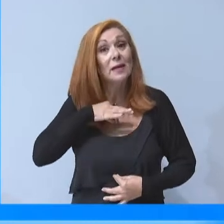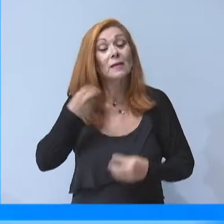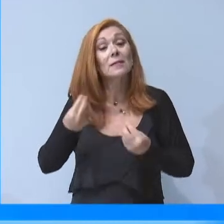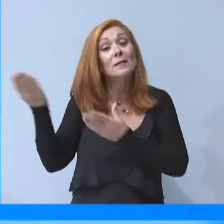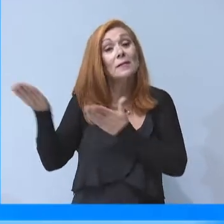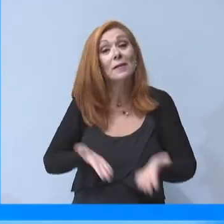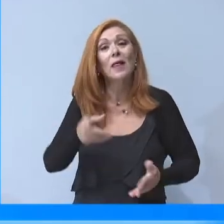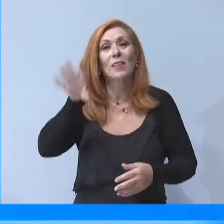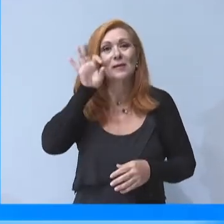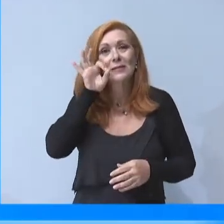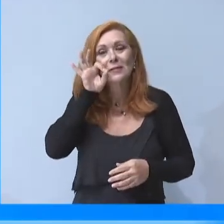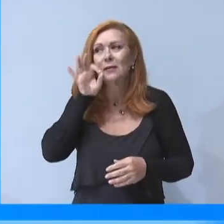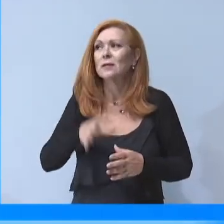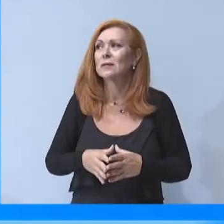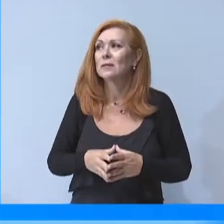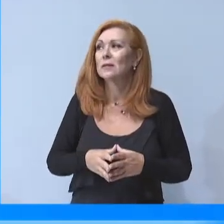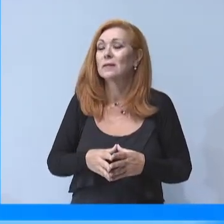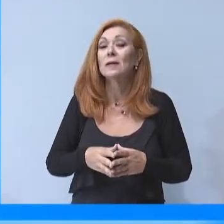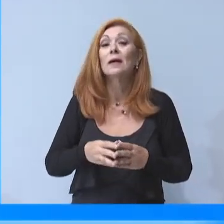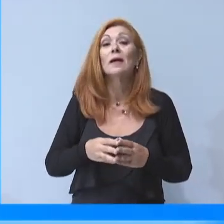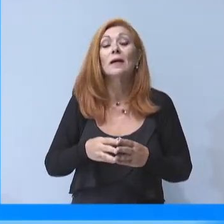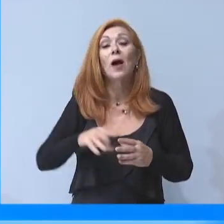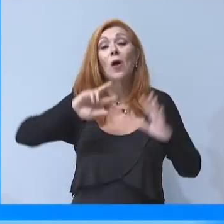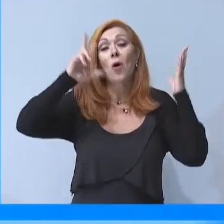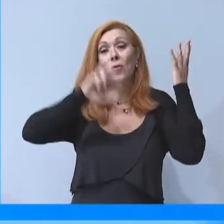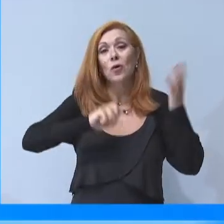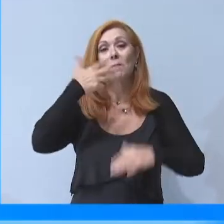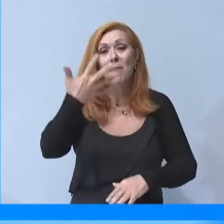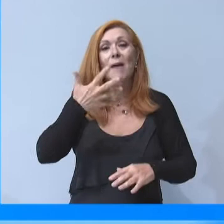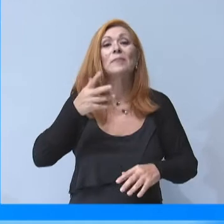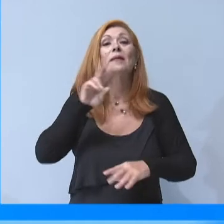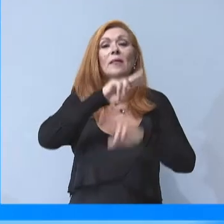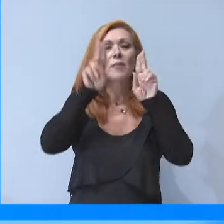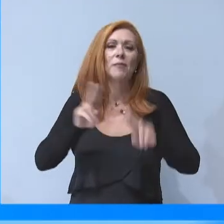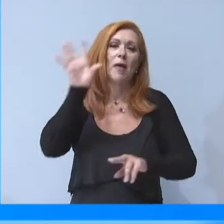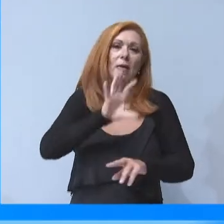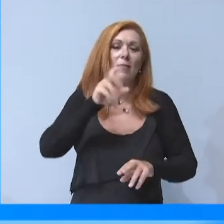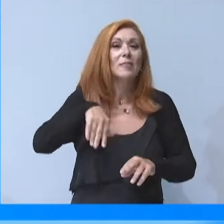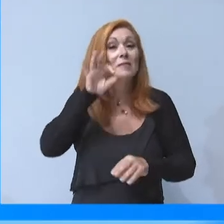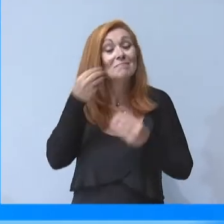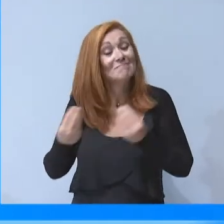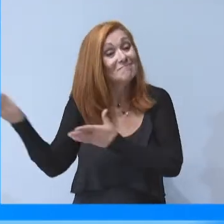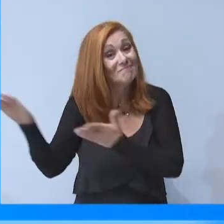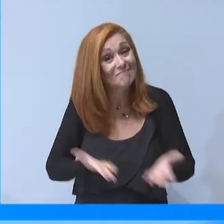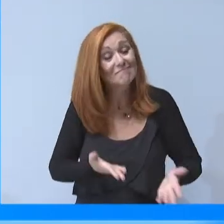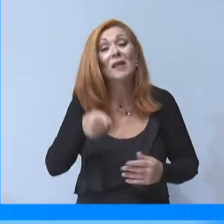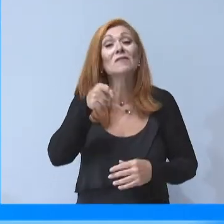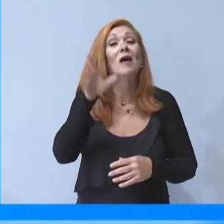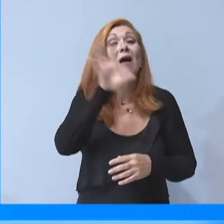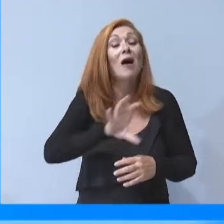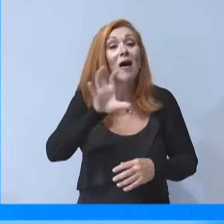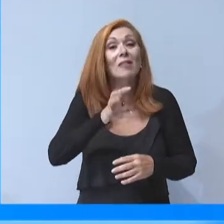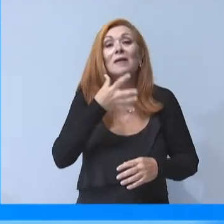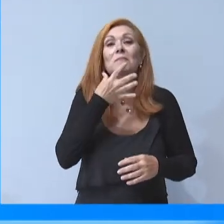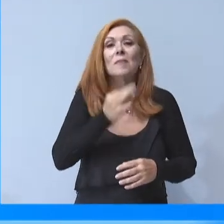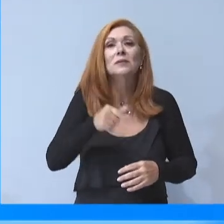ήρθατε στη Θεσσαλονίκη, καλώς ήρθατε στην 85η Διεθνή Έκθεση Θεσσαλονίκης, στην έκθεση που σηματοδοτεί το πέρασμα της